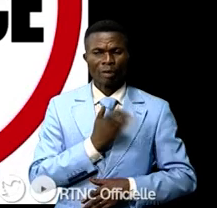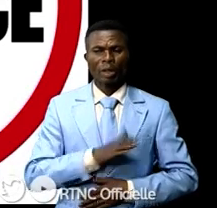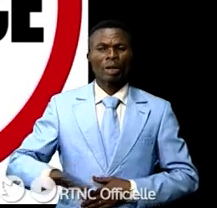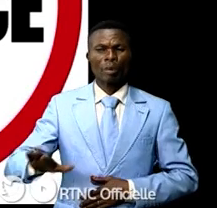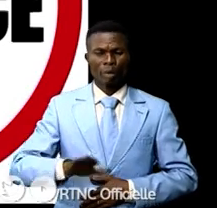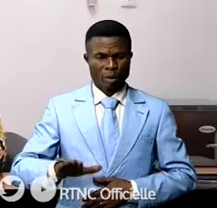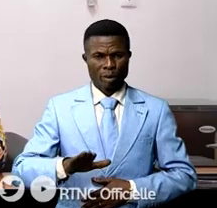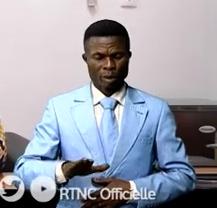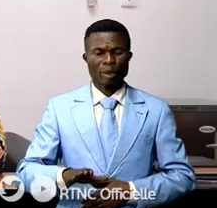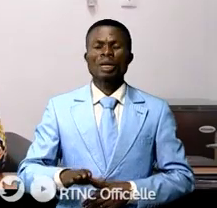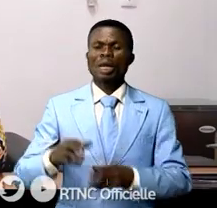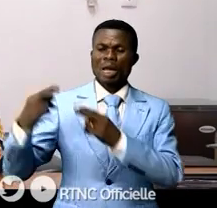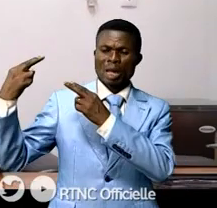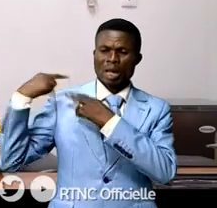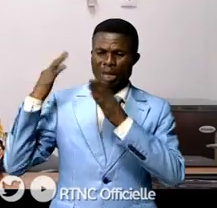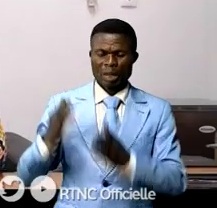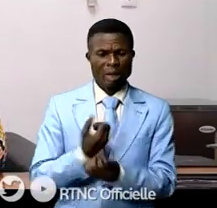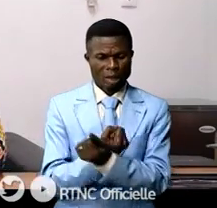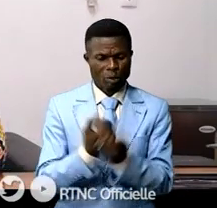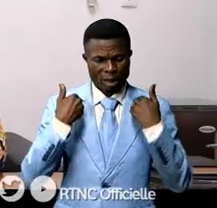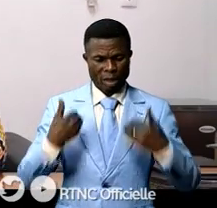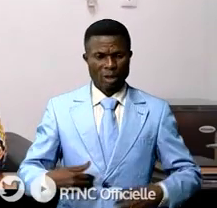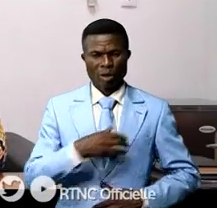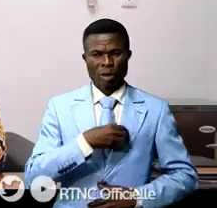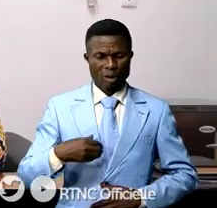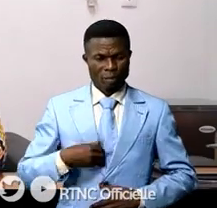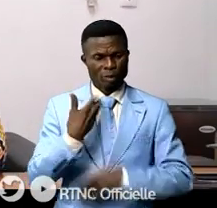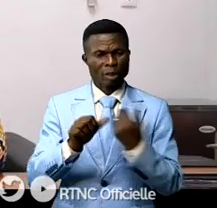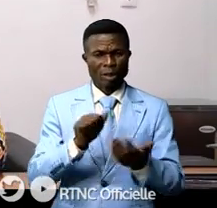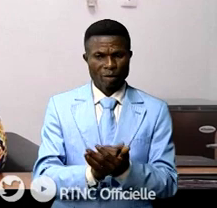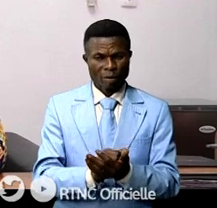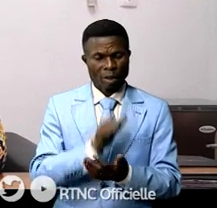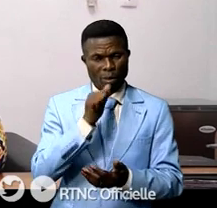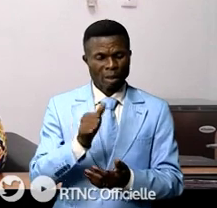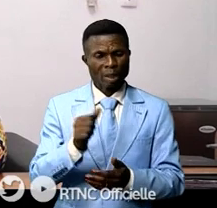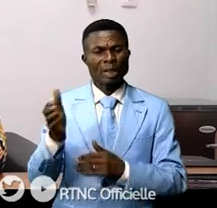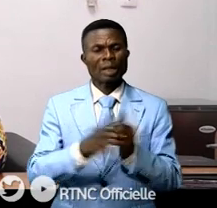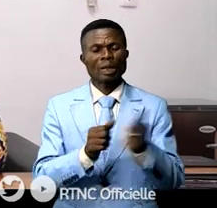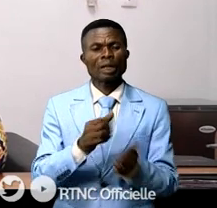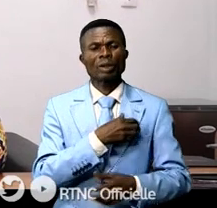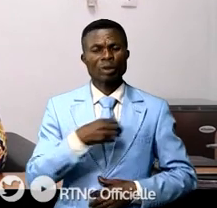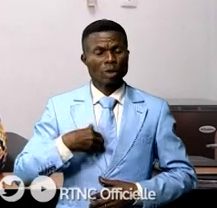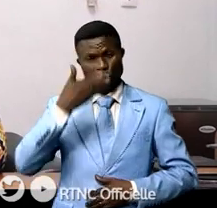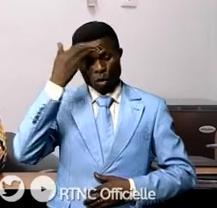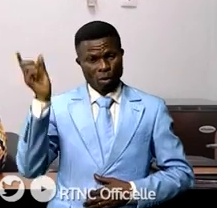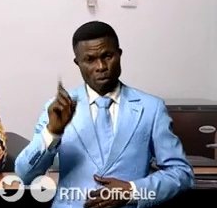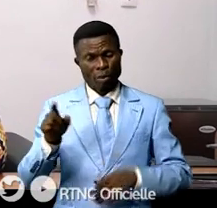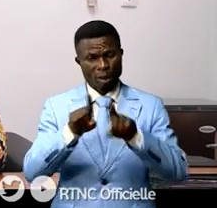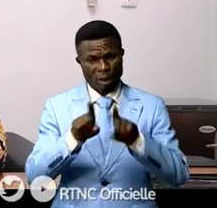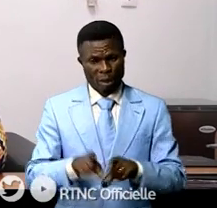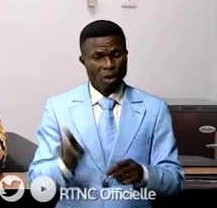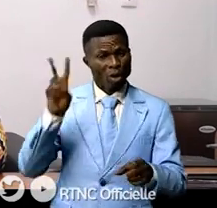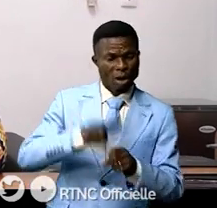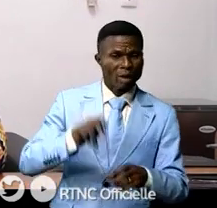Son intégrité physique doit être respectée. Ne pas le faire, c'est déjà paralyser cette femme. Et il ne faut pas oublier que ces